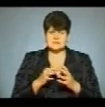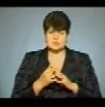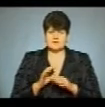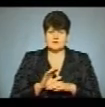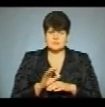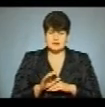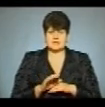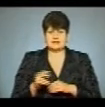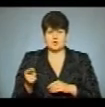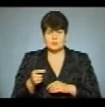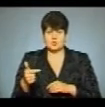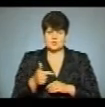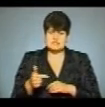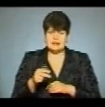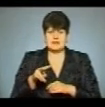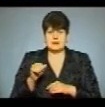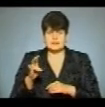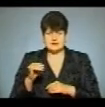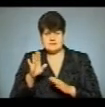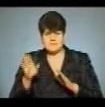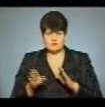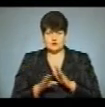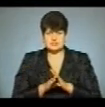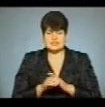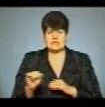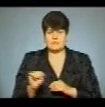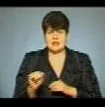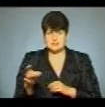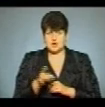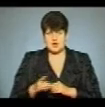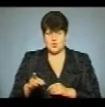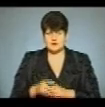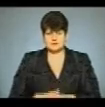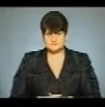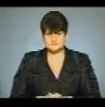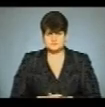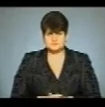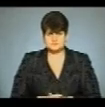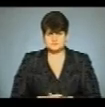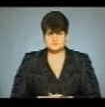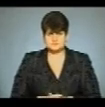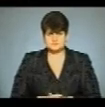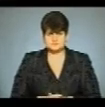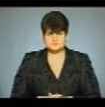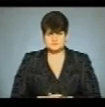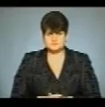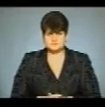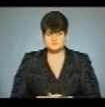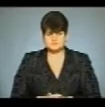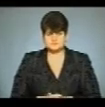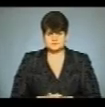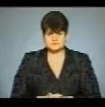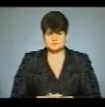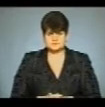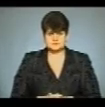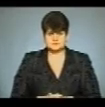з Тернопільського, Гусятинського, Лановецького, Підволочиського та Требовлянського районів. Марія Котенко, Андрій Бодак. Новини на Суспільному.